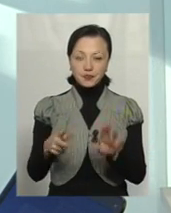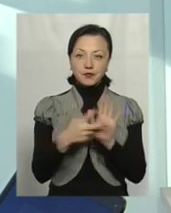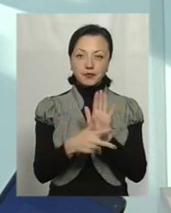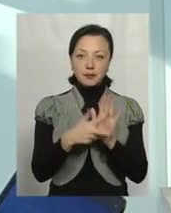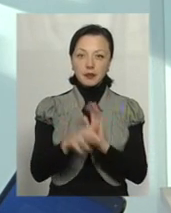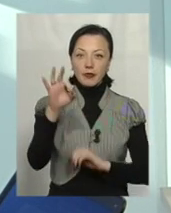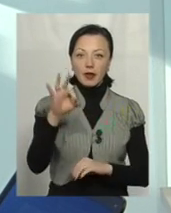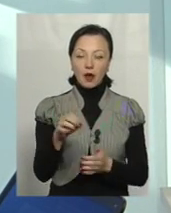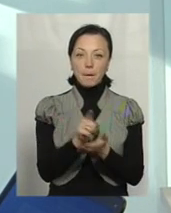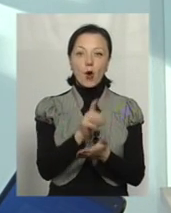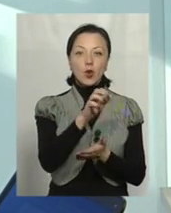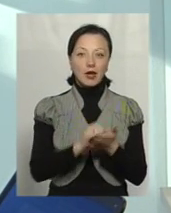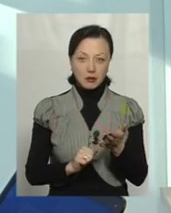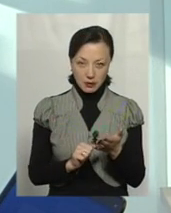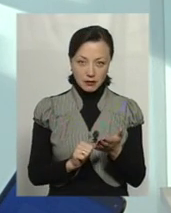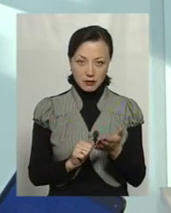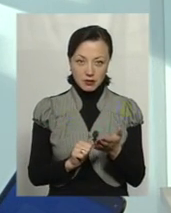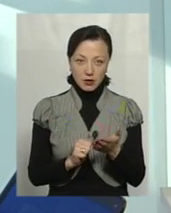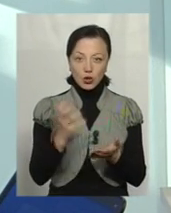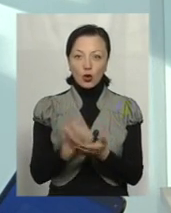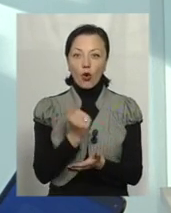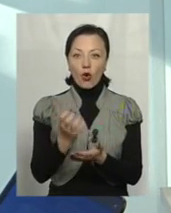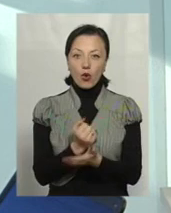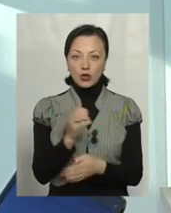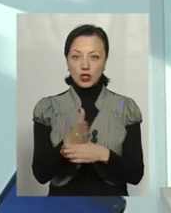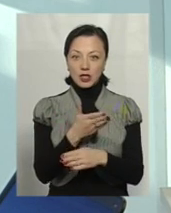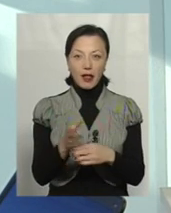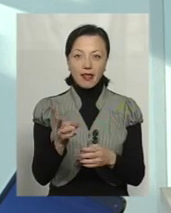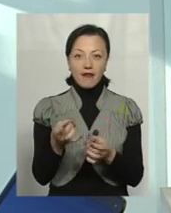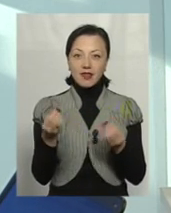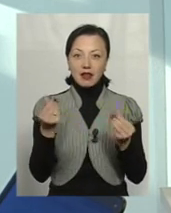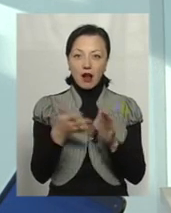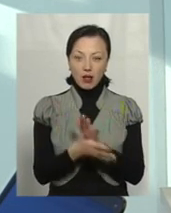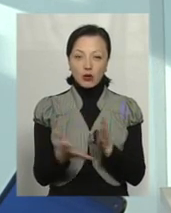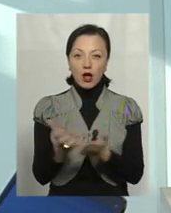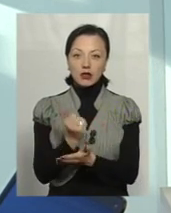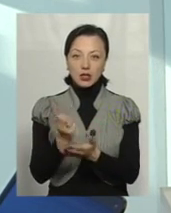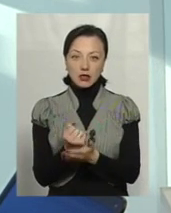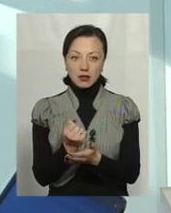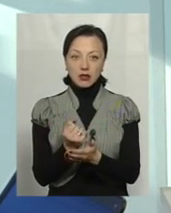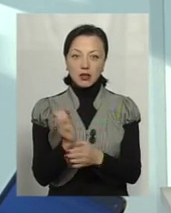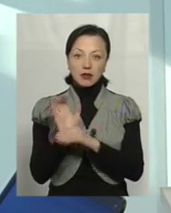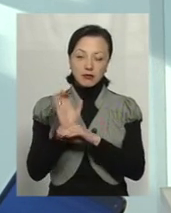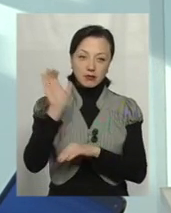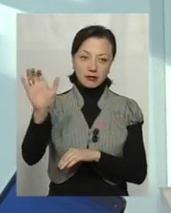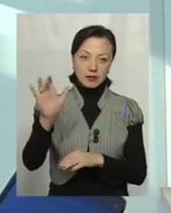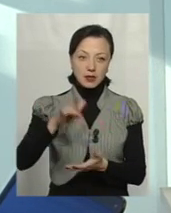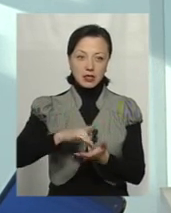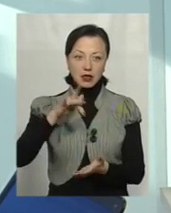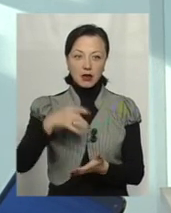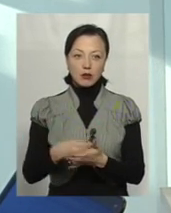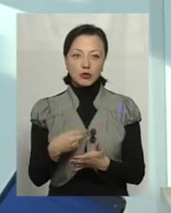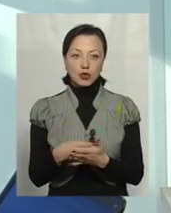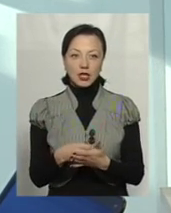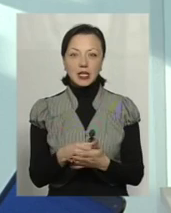% податків, тобто доходної частини, не витратної, а доходної, йде напряму в центральний бюджет країни.